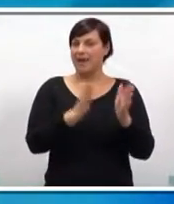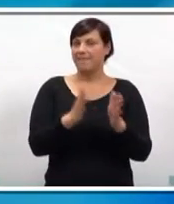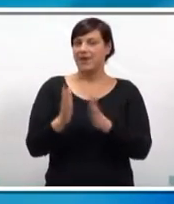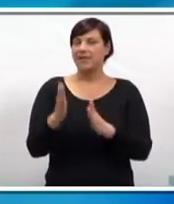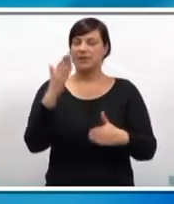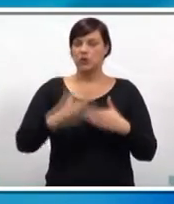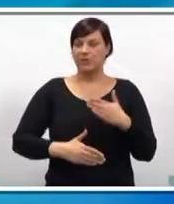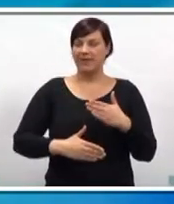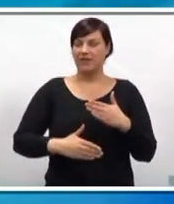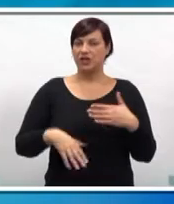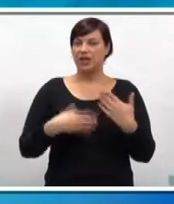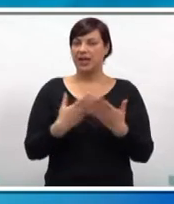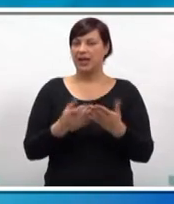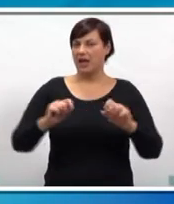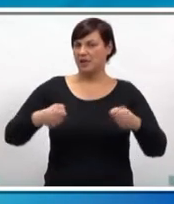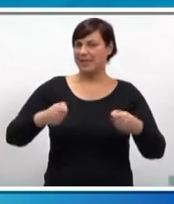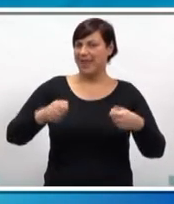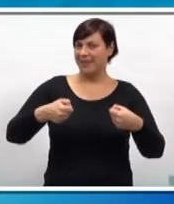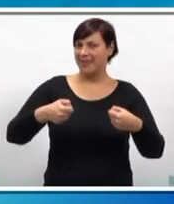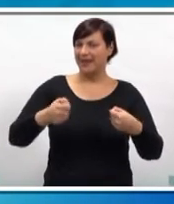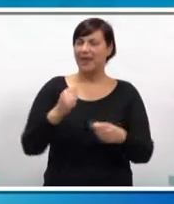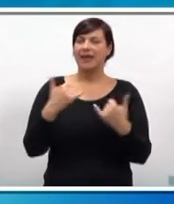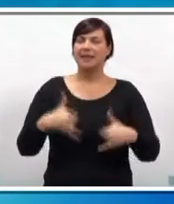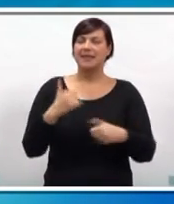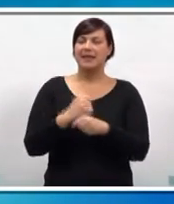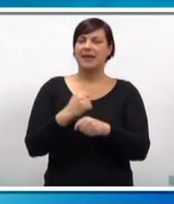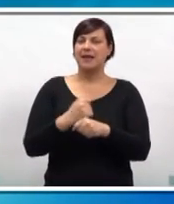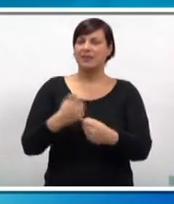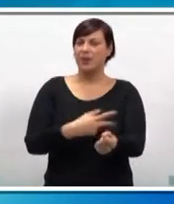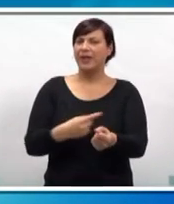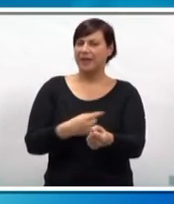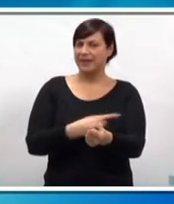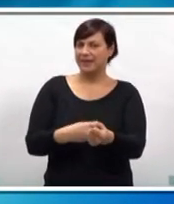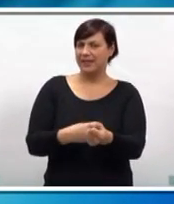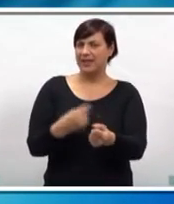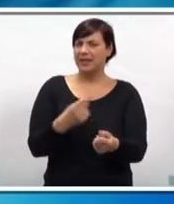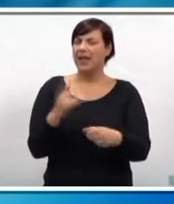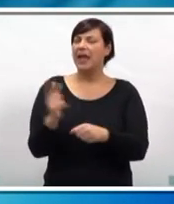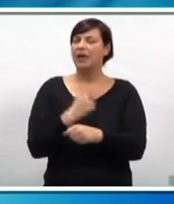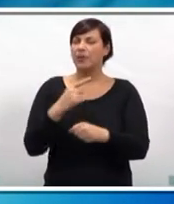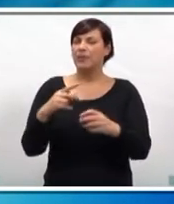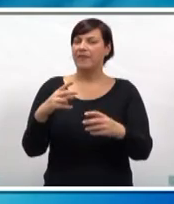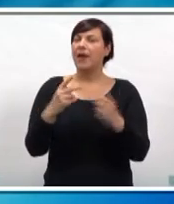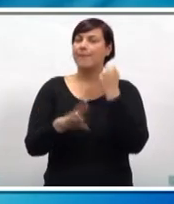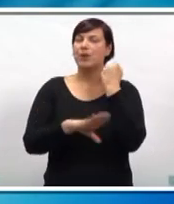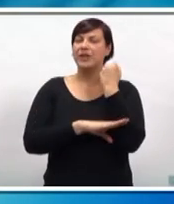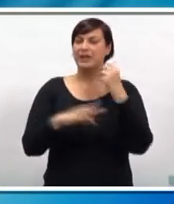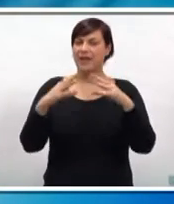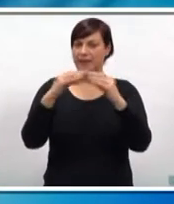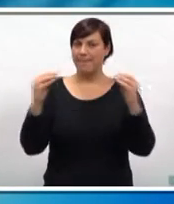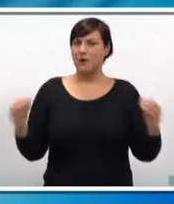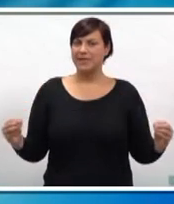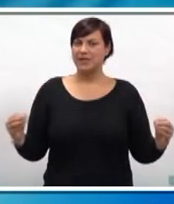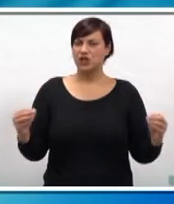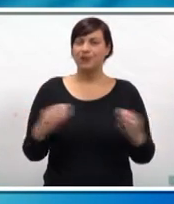već završene kao zatege, a sada radimo injektiranje i obnavljamo onaj drveni mostić, pa zato sad vidite